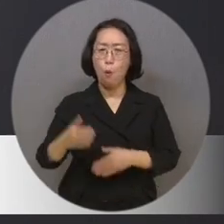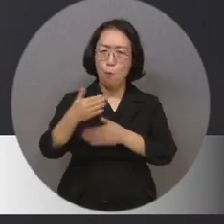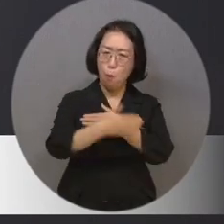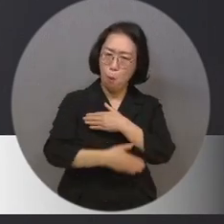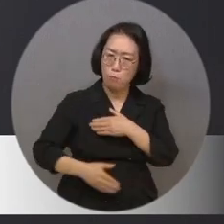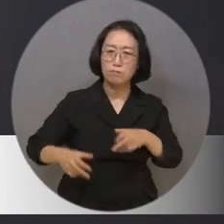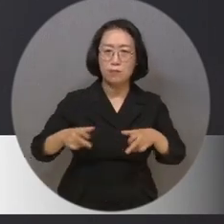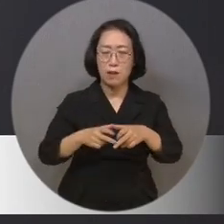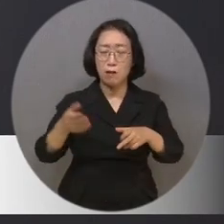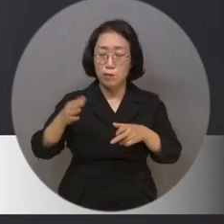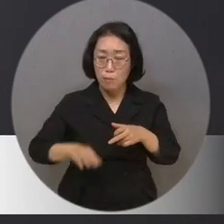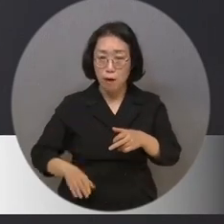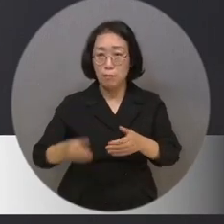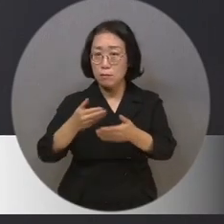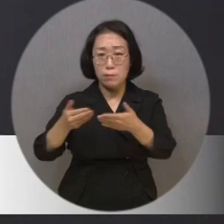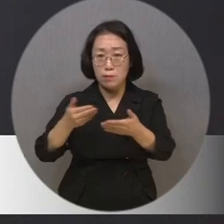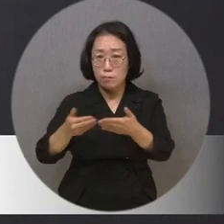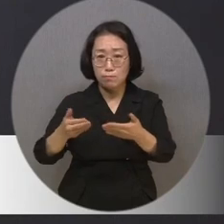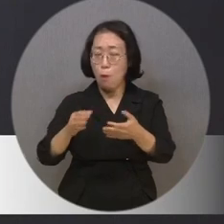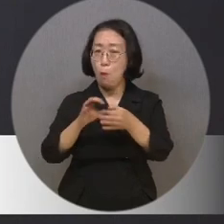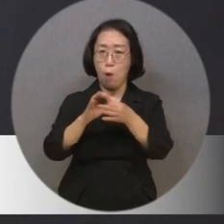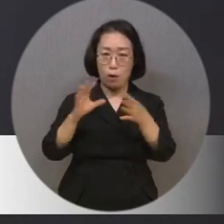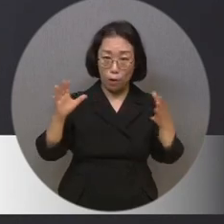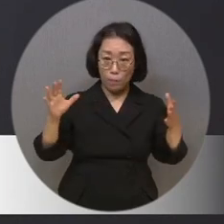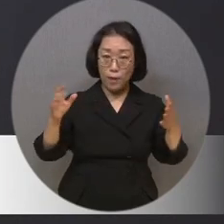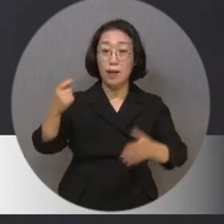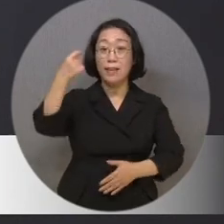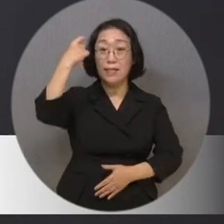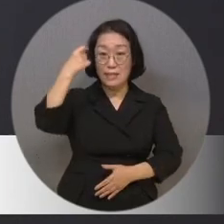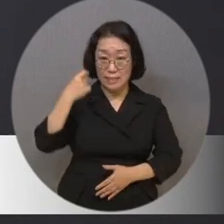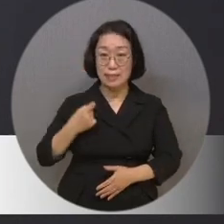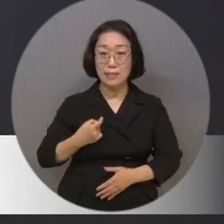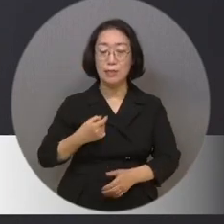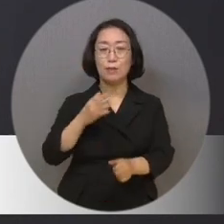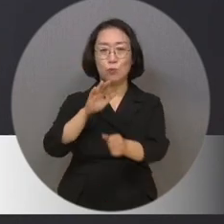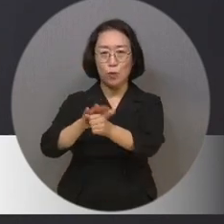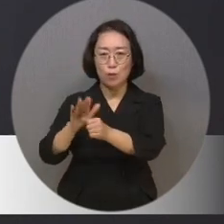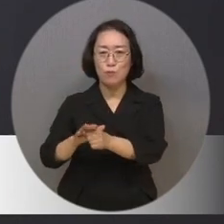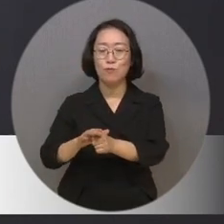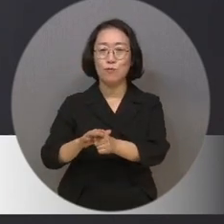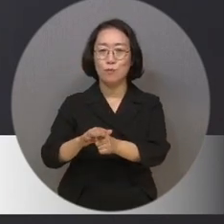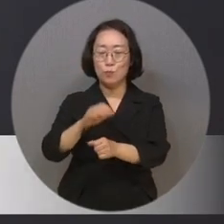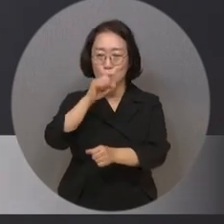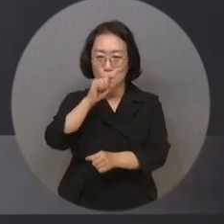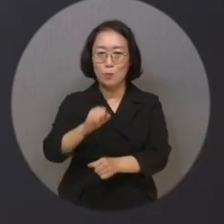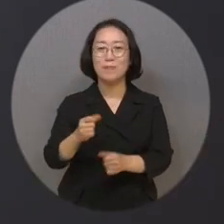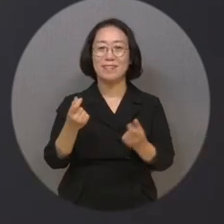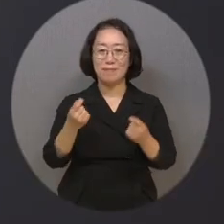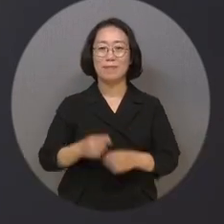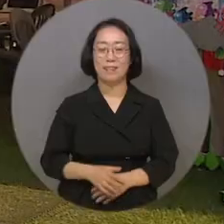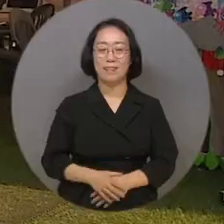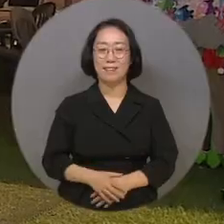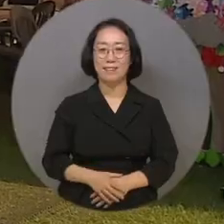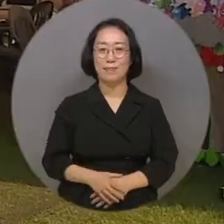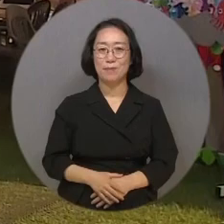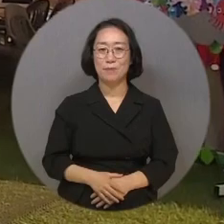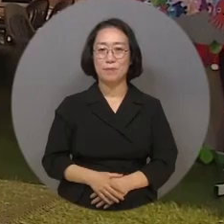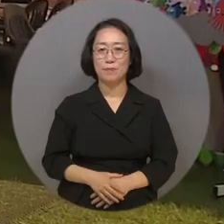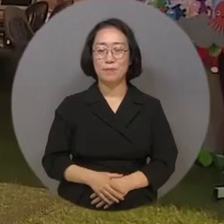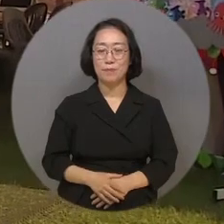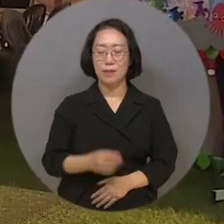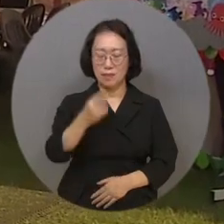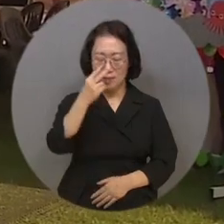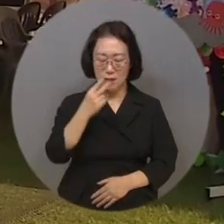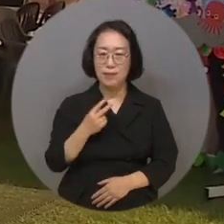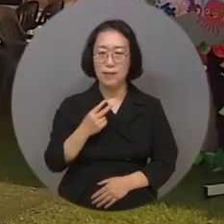장애지만 그림에는 장애가 없다라는 그런 인식을 심어주는 되게 좋은 계기가 됐다고 생각해요. 시각